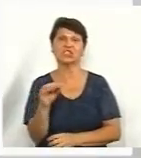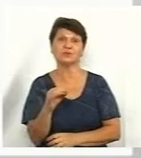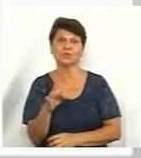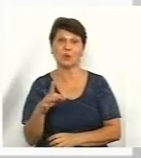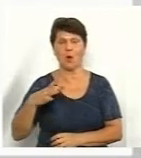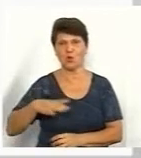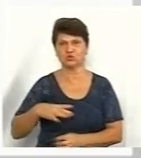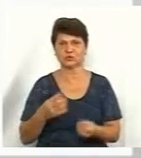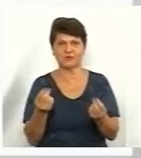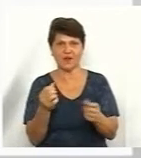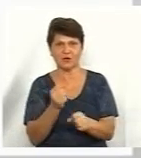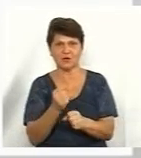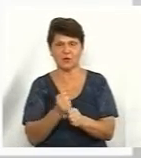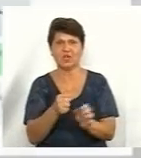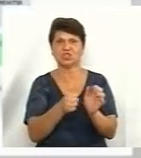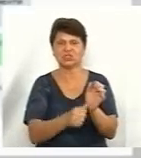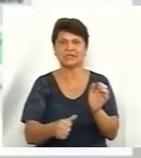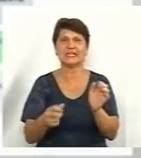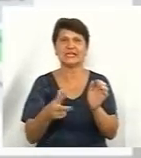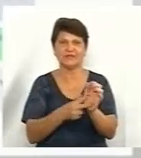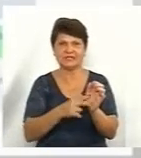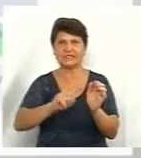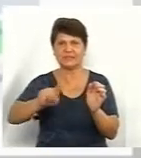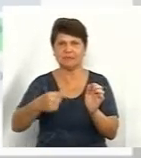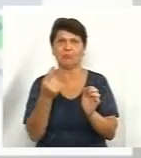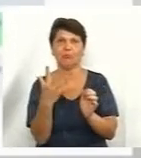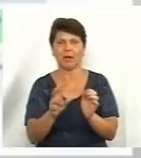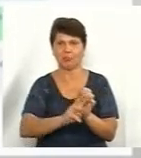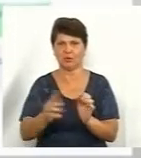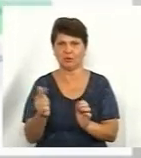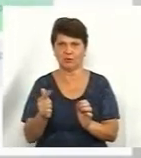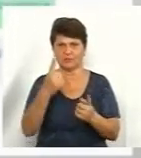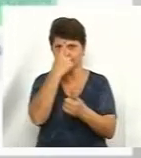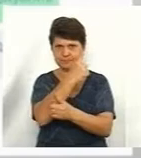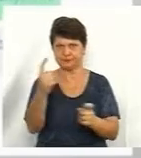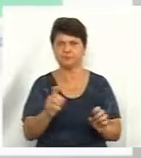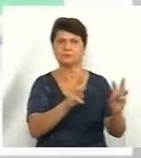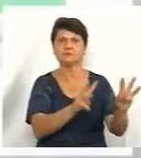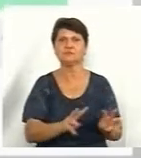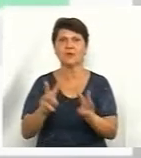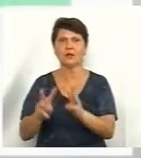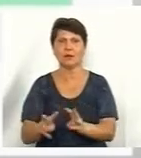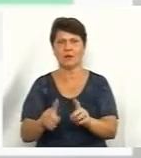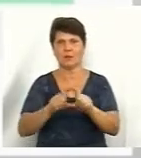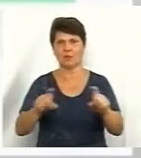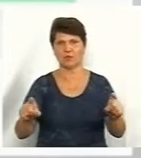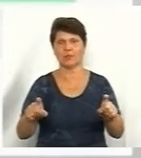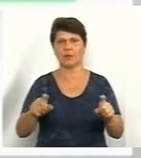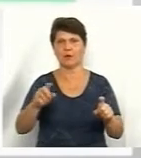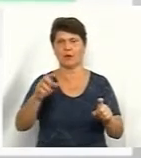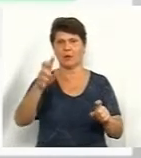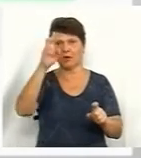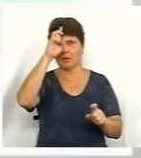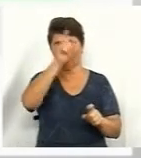робіт понад 68,5 млн грн. Оголошення розміщено на сайті Прозоро публічні закупівлі. У